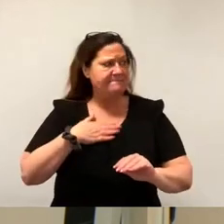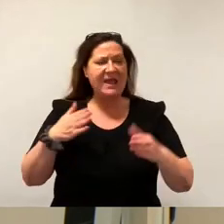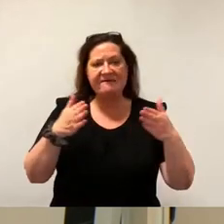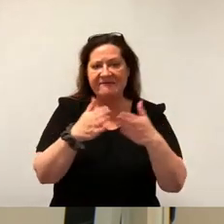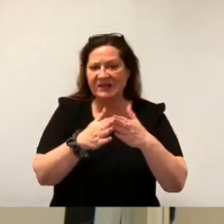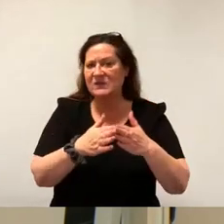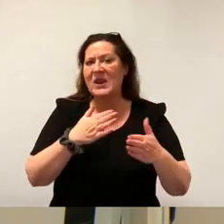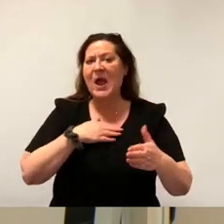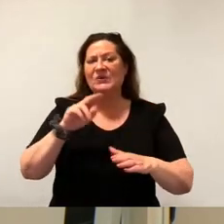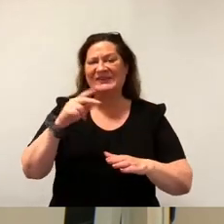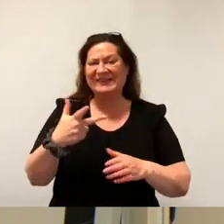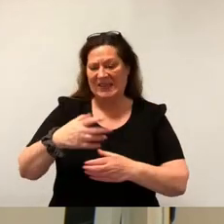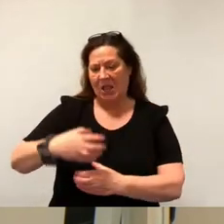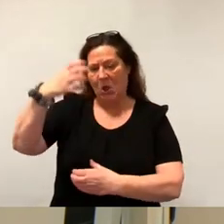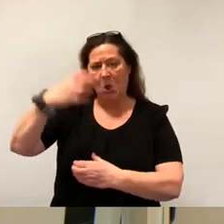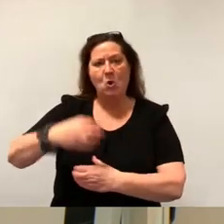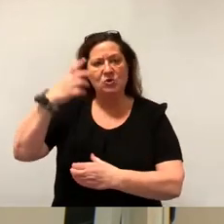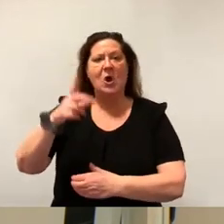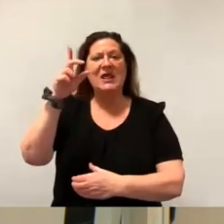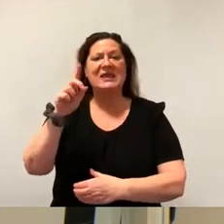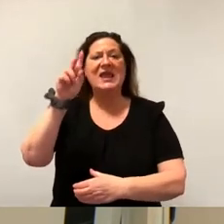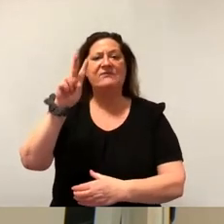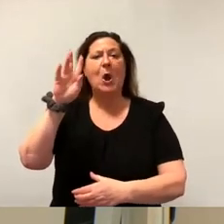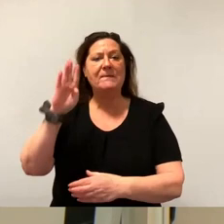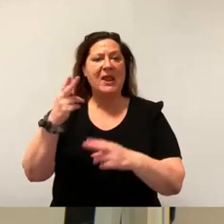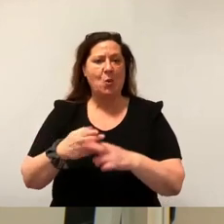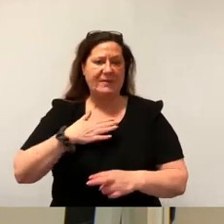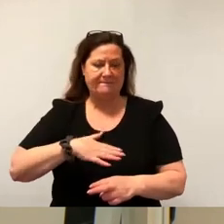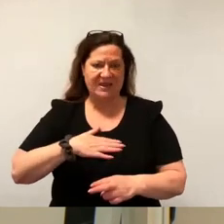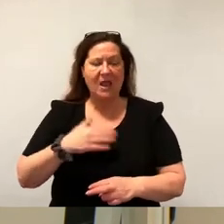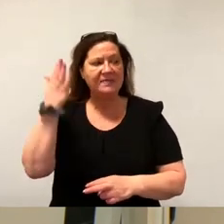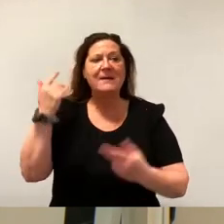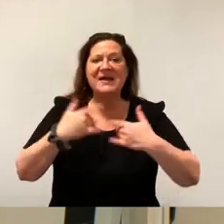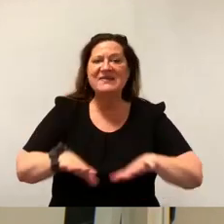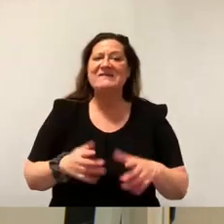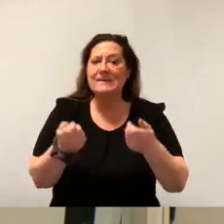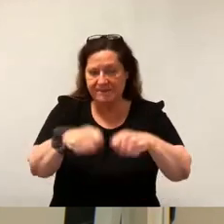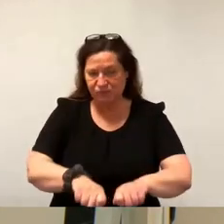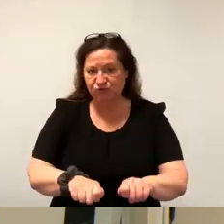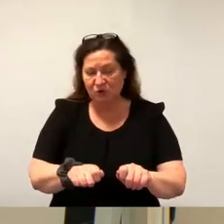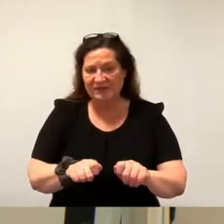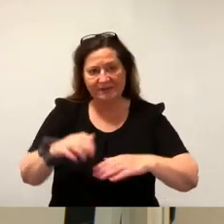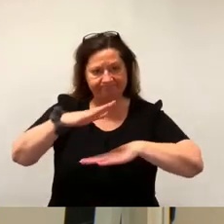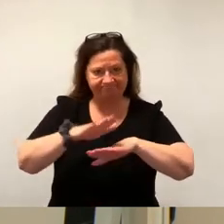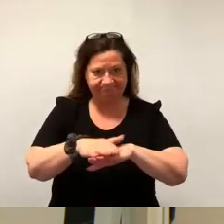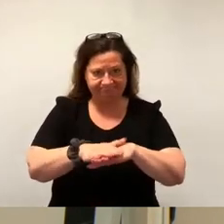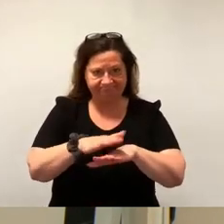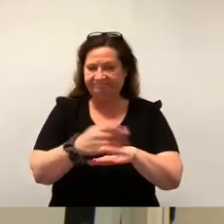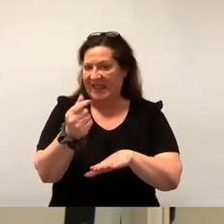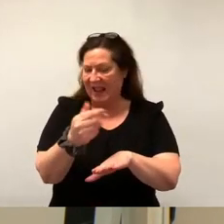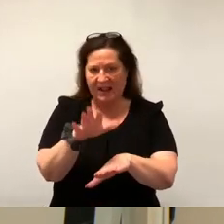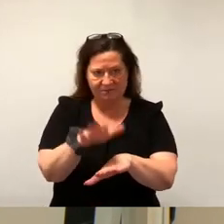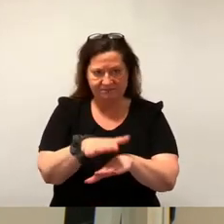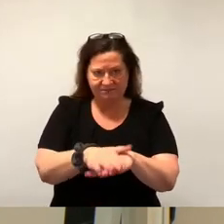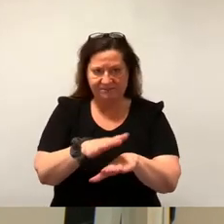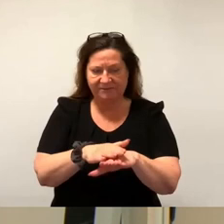Säule der Finanzierung von DVB und Bädern. Wir beschlossen damals die zusätzliche Deckung von Fehlbeträgen direkt aus dem